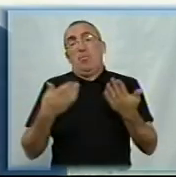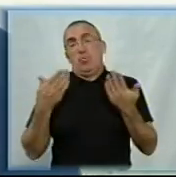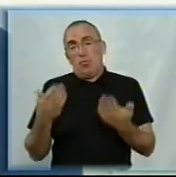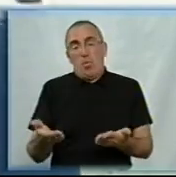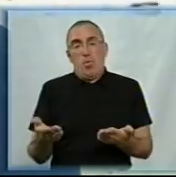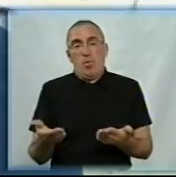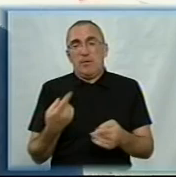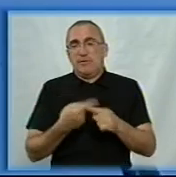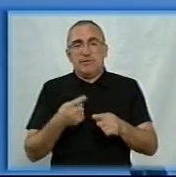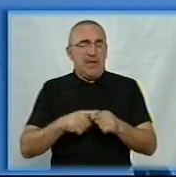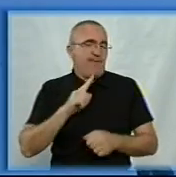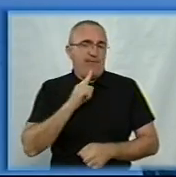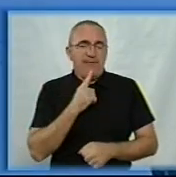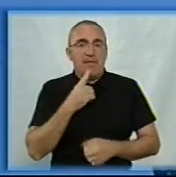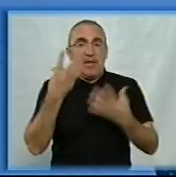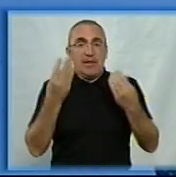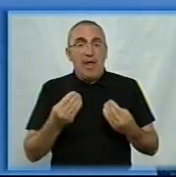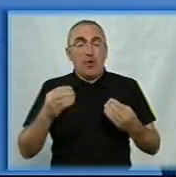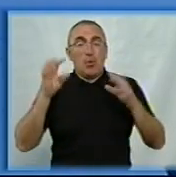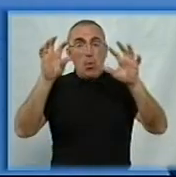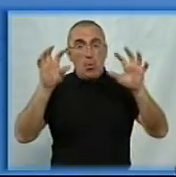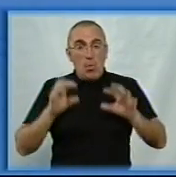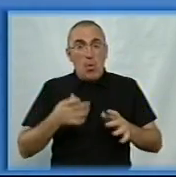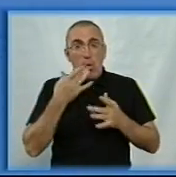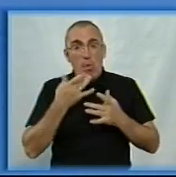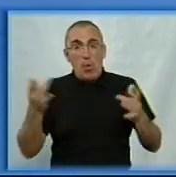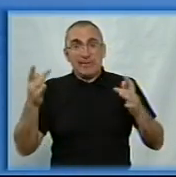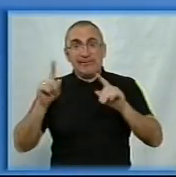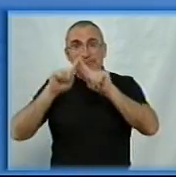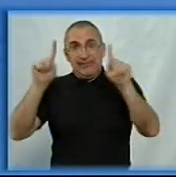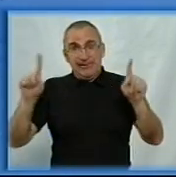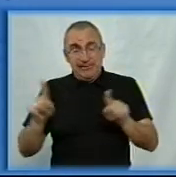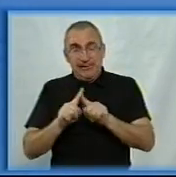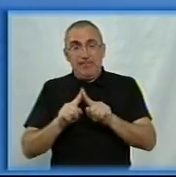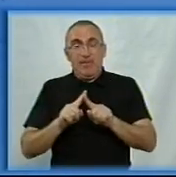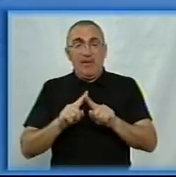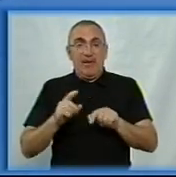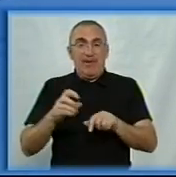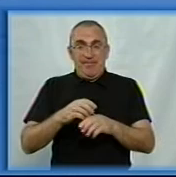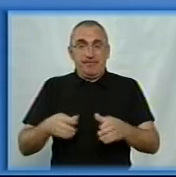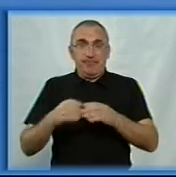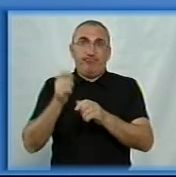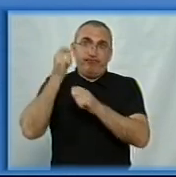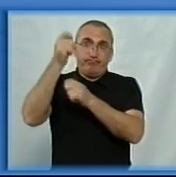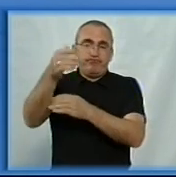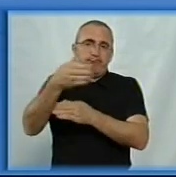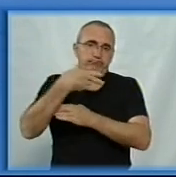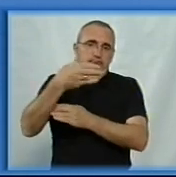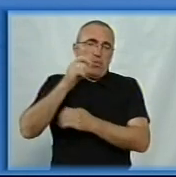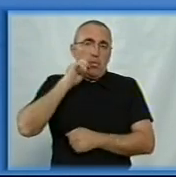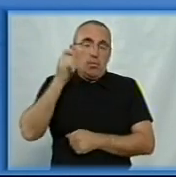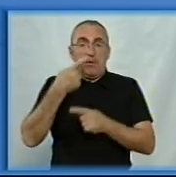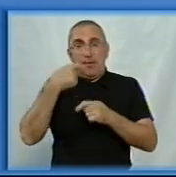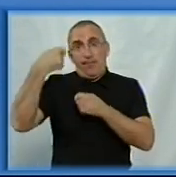це дуже важко. На День Конституції поряд з радянською зіркою представники руху опору капітуляції почепили державний прапор України. На